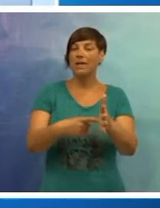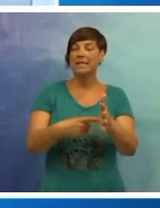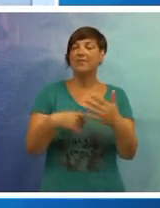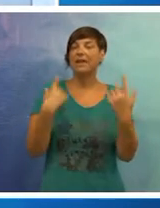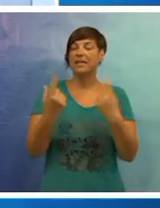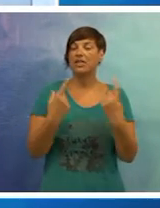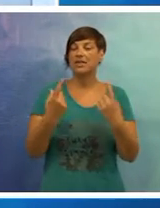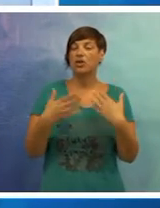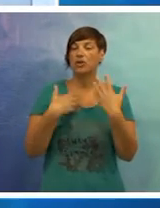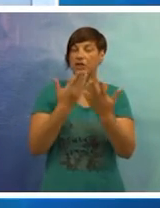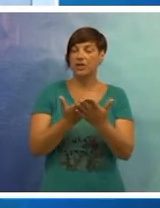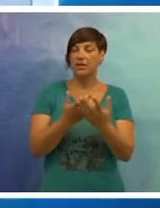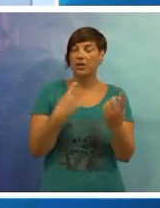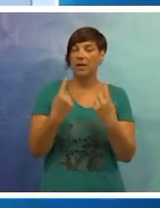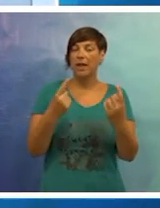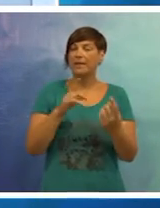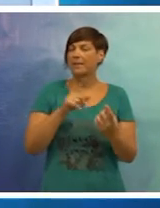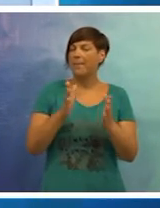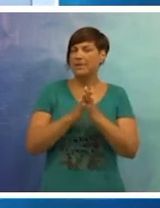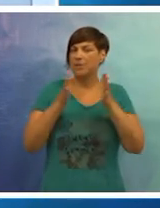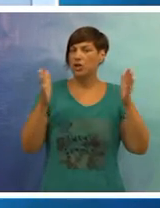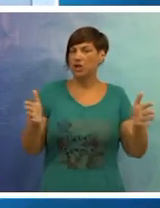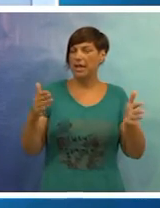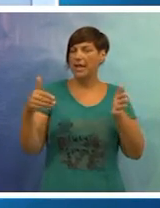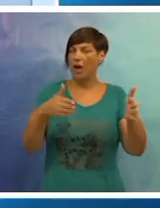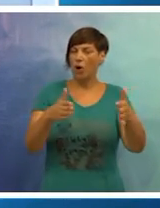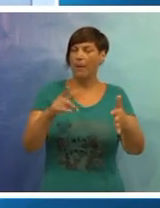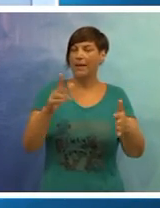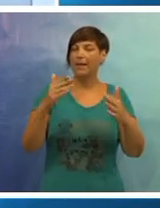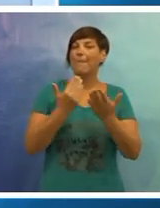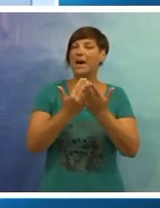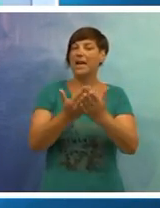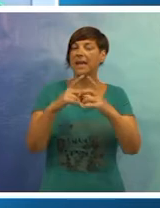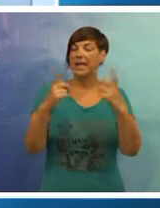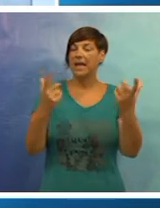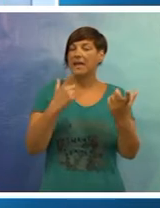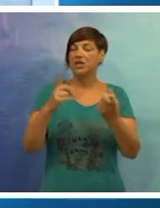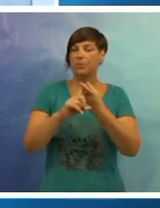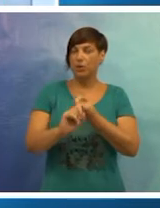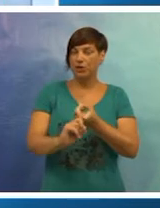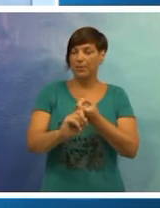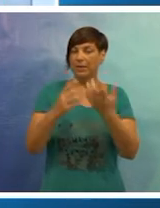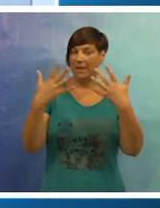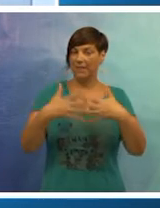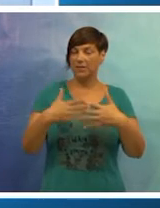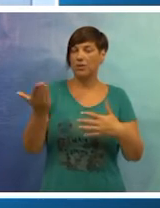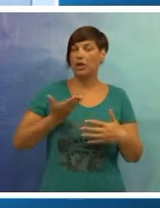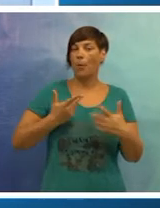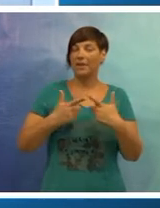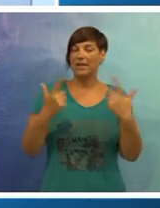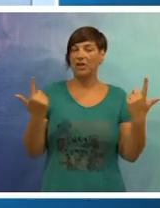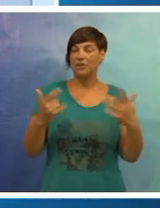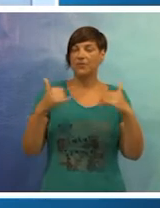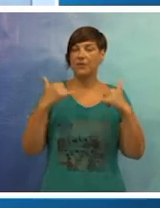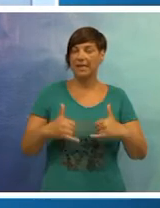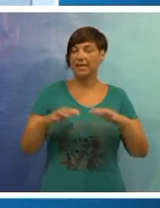ukazivali da će se dogoditi upravo ovo što se događa, da se bez proširenja uređenja Lapatske obvele niti Marina neće moći spojiti na infrastrukturu,